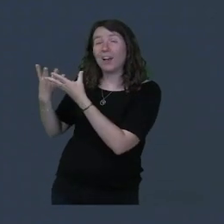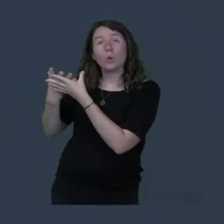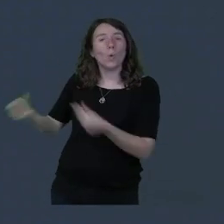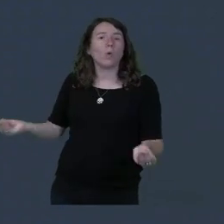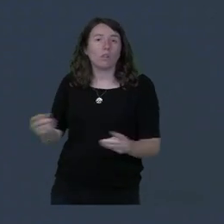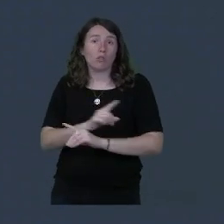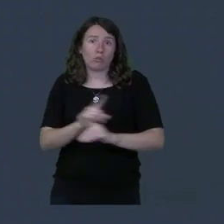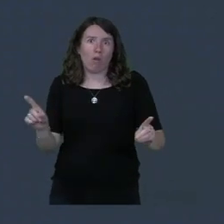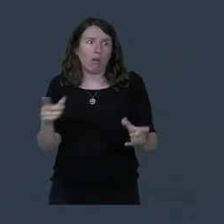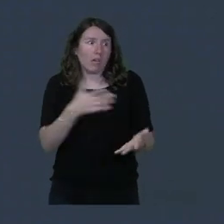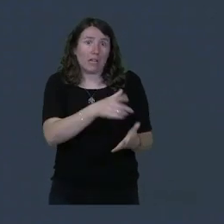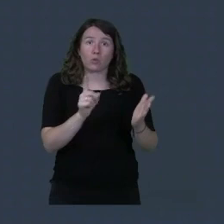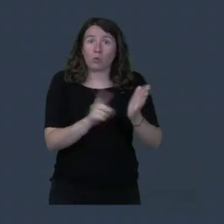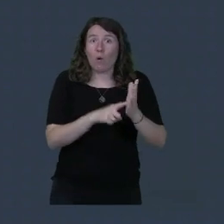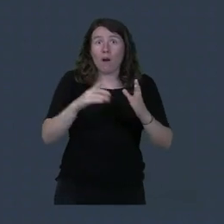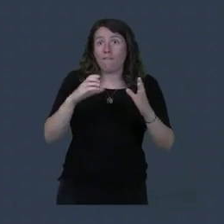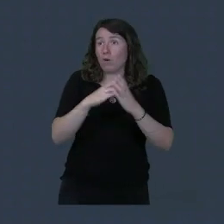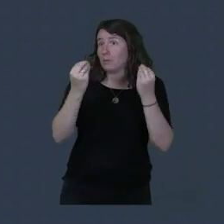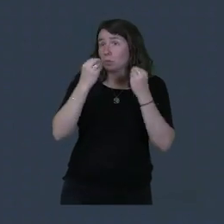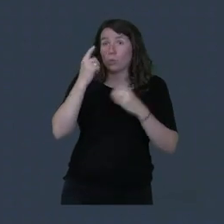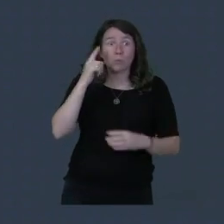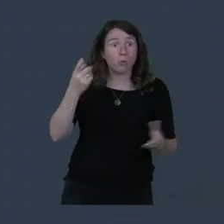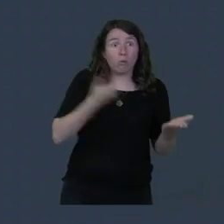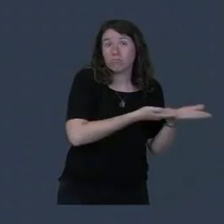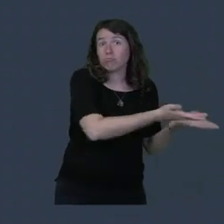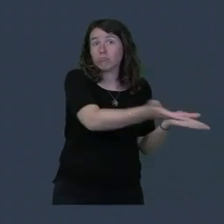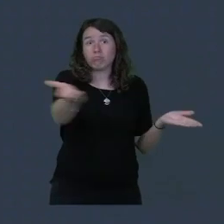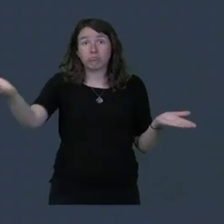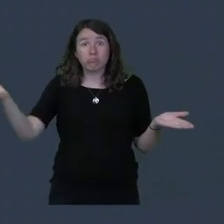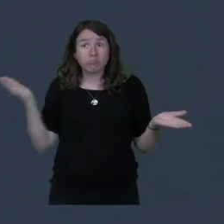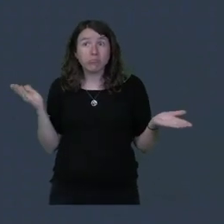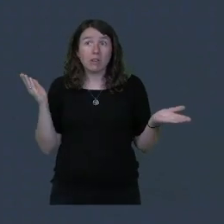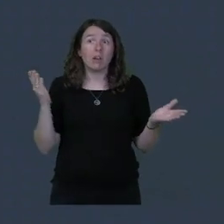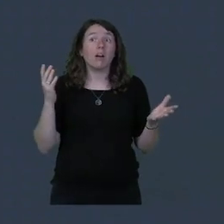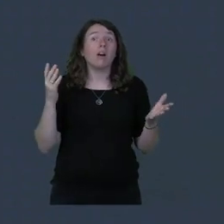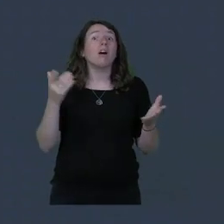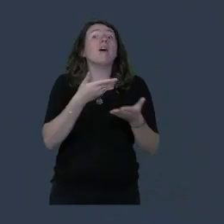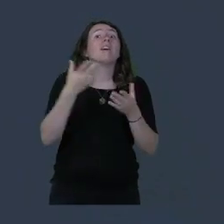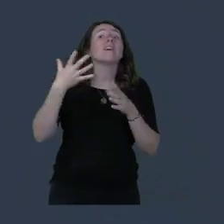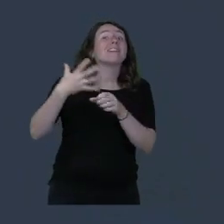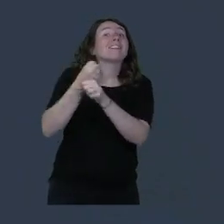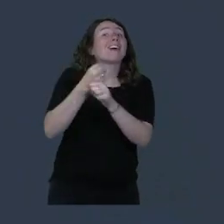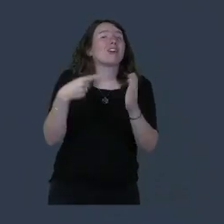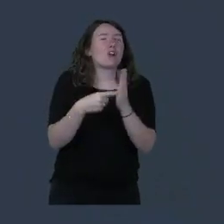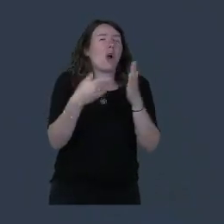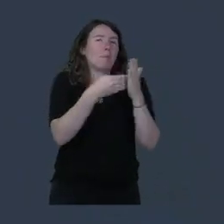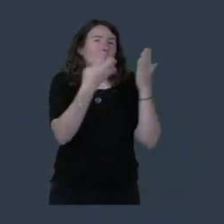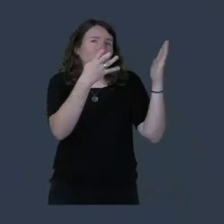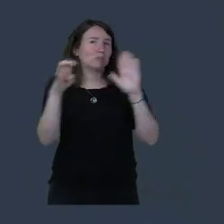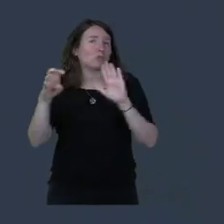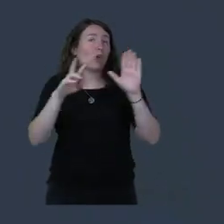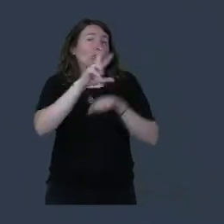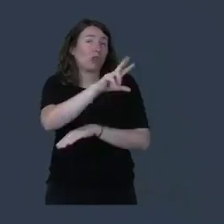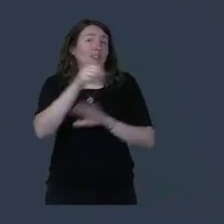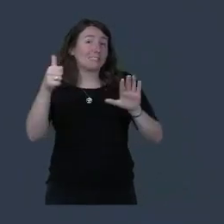formation, qui est un droit pour toutes et tous acquis en 1936 par les salariés. Je vous remercie. Merci Madame Marche.